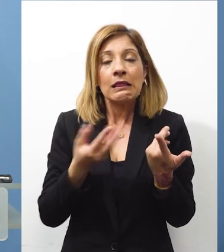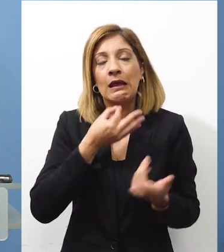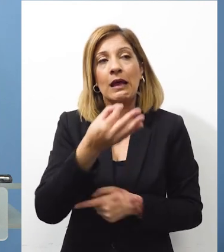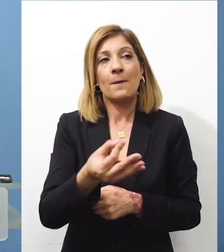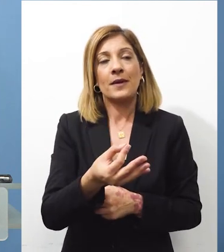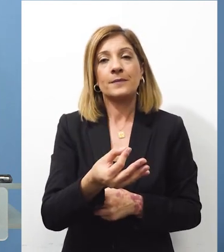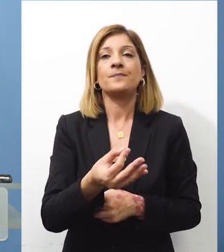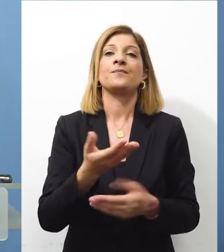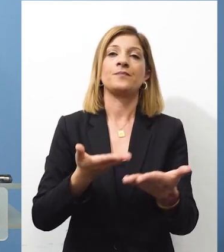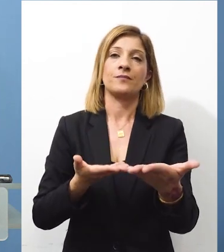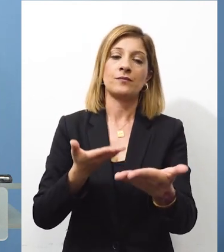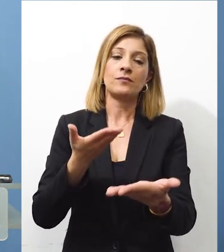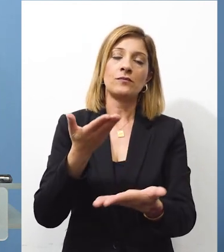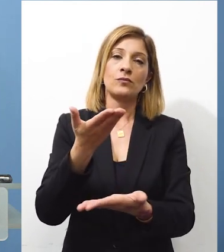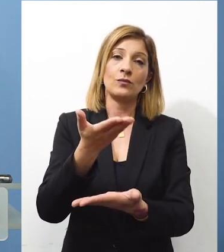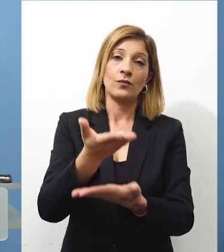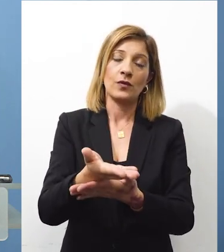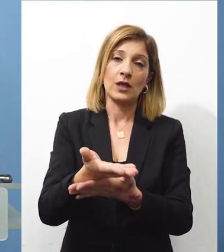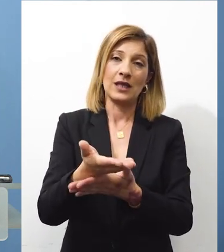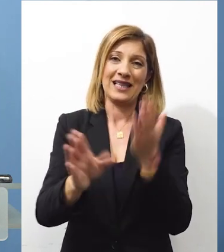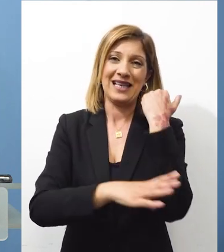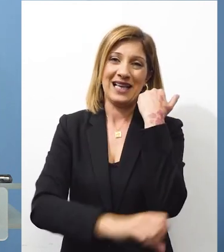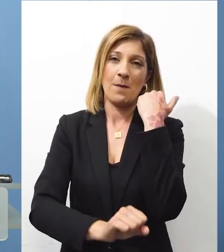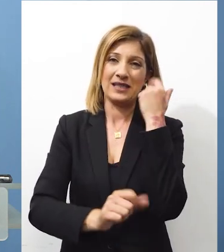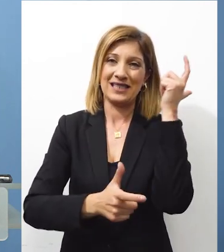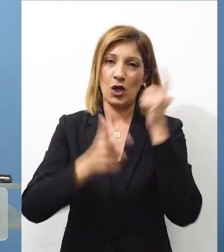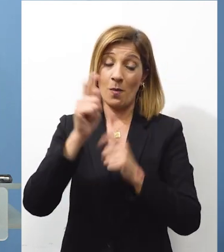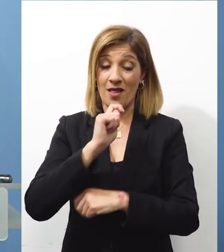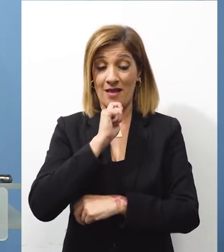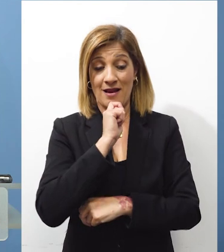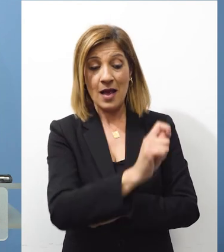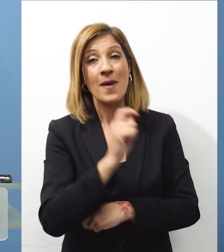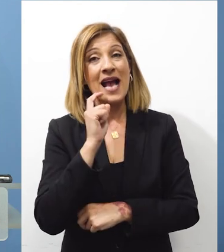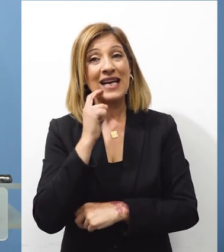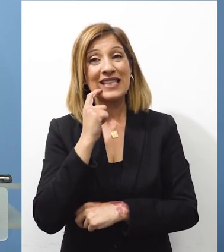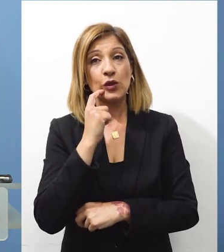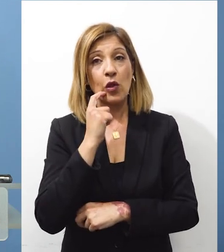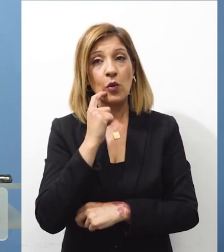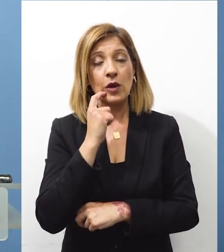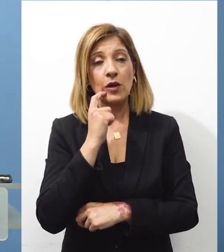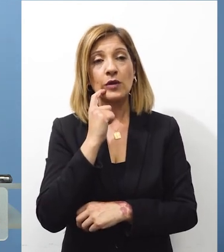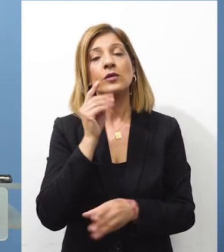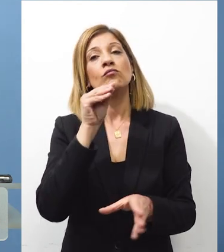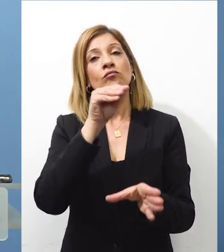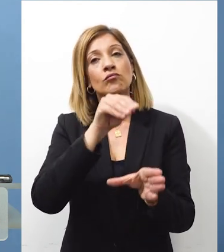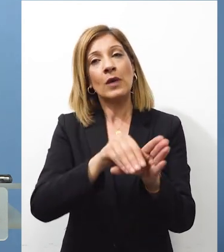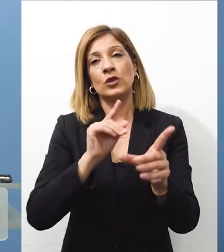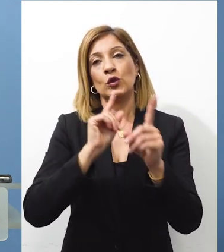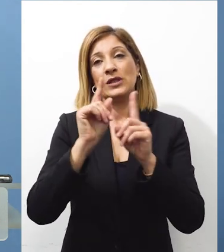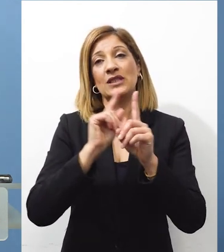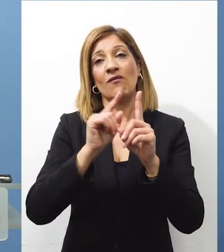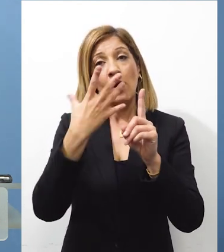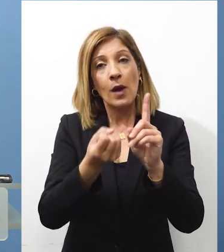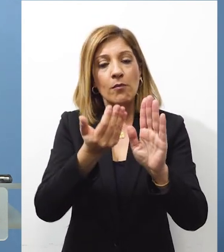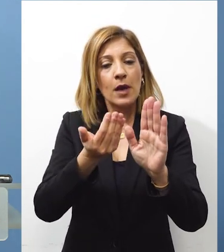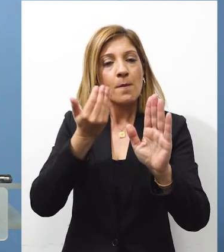Η πρόταση που έχει κάνει ο Γενικός Γραμματέας τον Πρόεδρο της Δημοκρατίας προφανώς και εντάσσεται εντός του συμφωνημένου πλαισίου